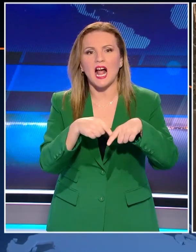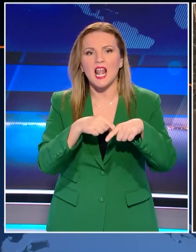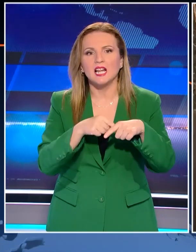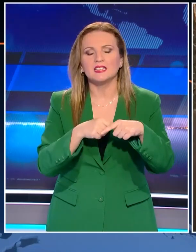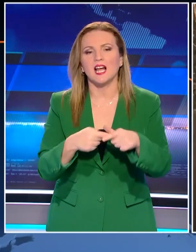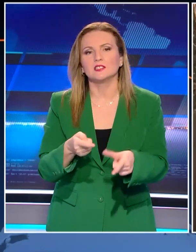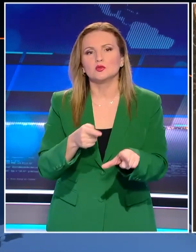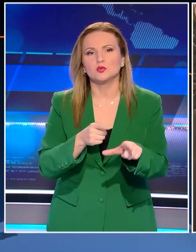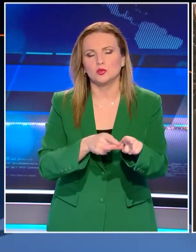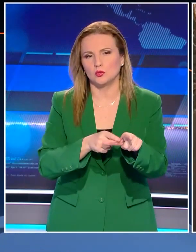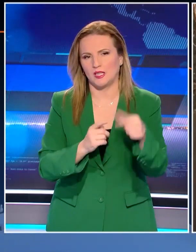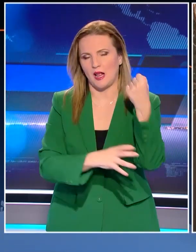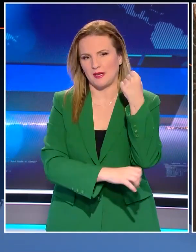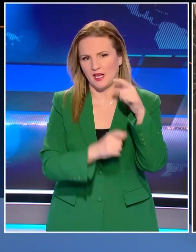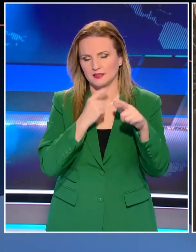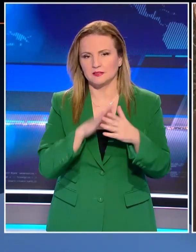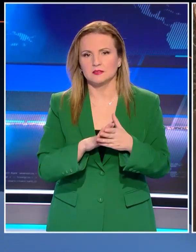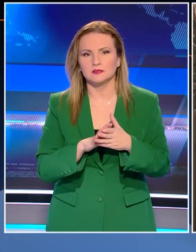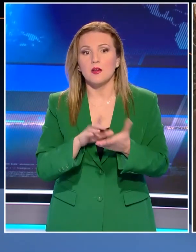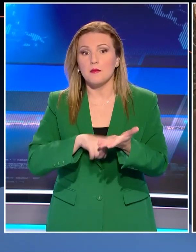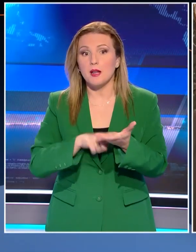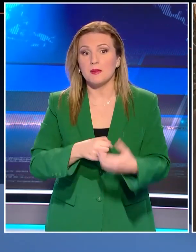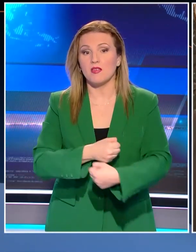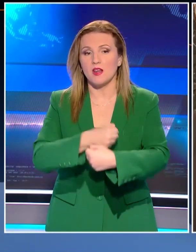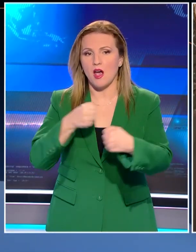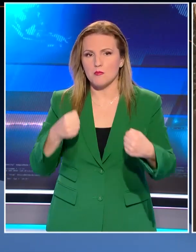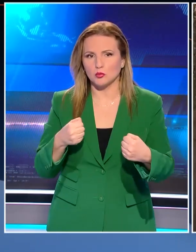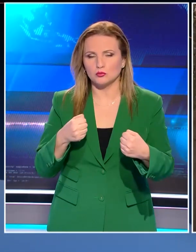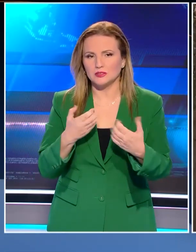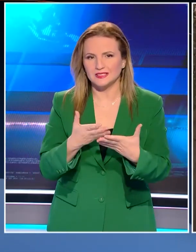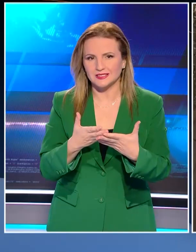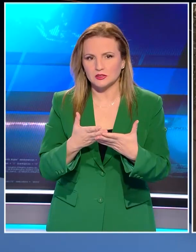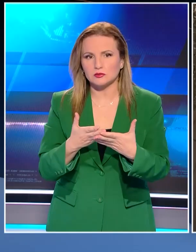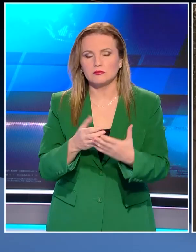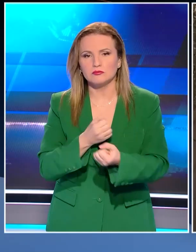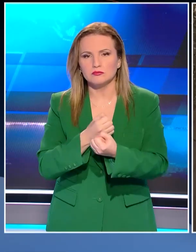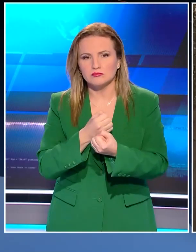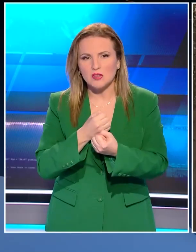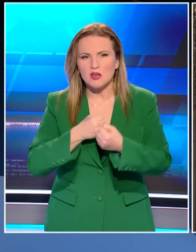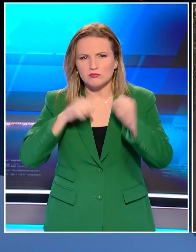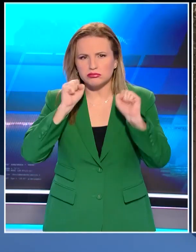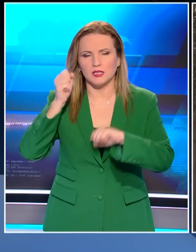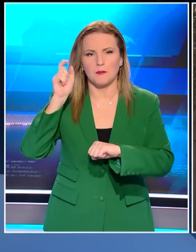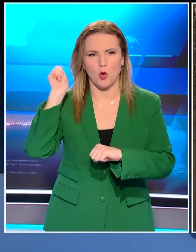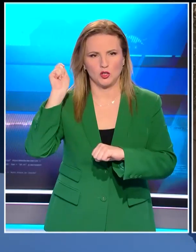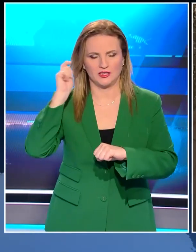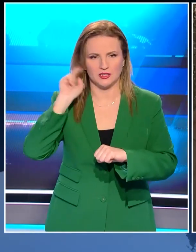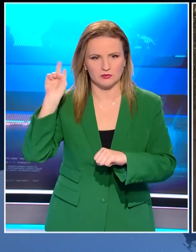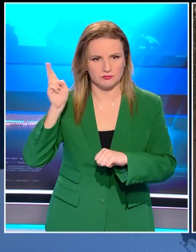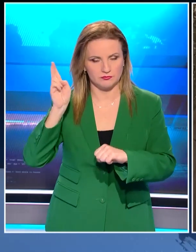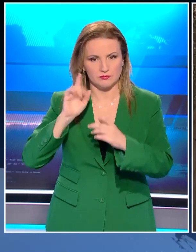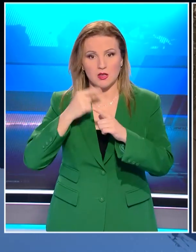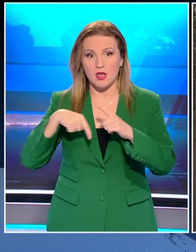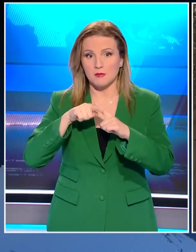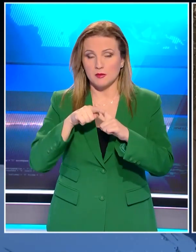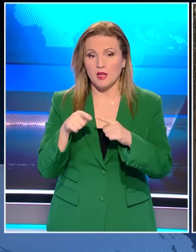Να δυναμώσει σε τελευταία ανάλυση η αμφισβήτηση της κυρία της πολιτικής και να συναντηθεί